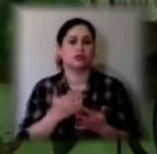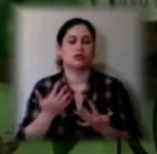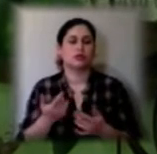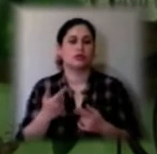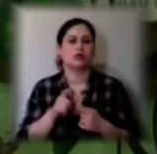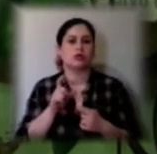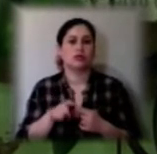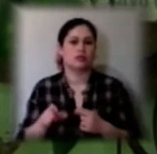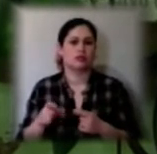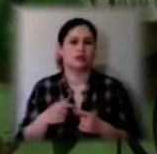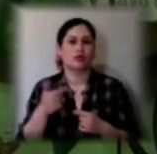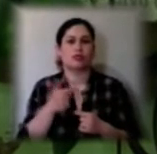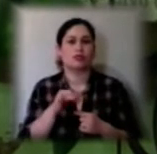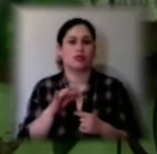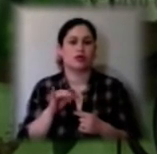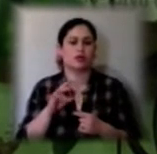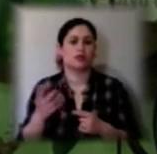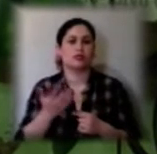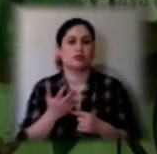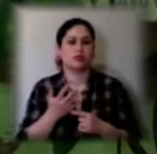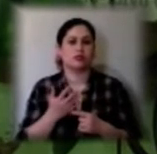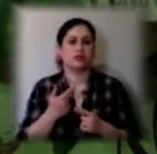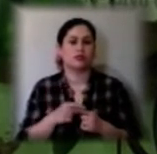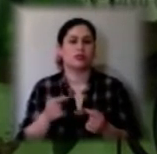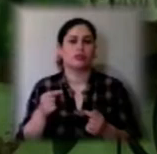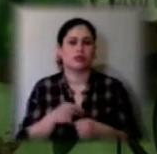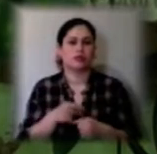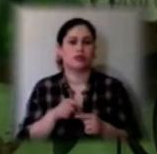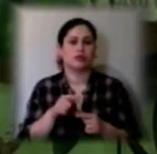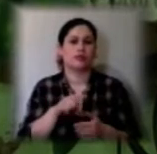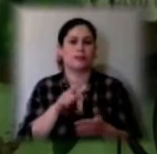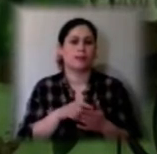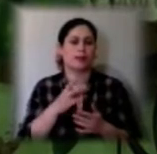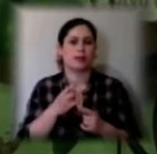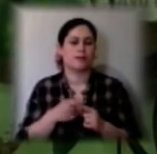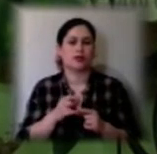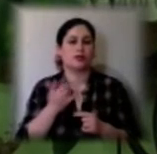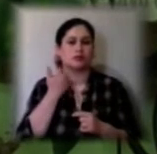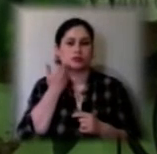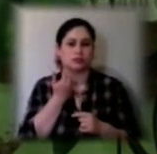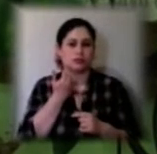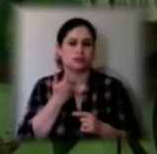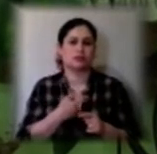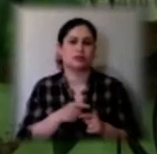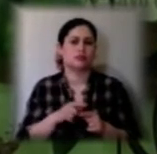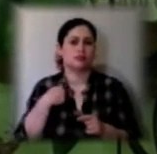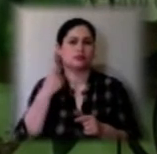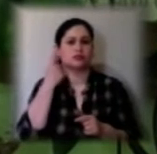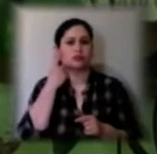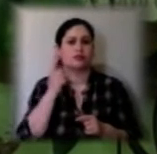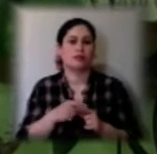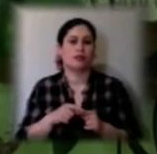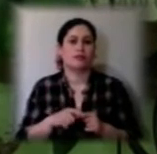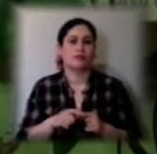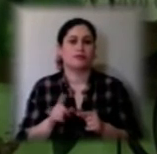громадян, яка підходить до цього питання недобросовісно. Тому що я вважаю, я